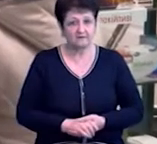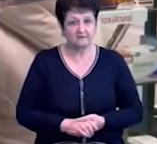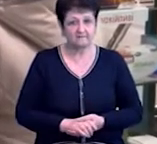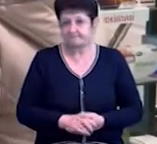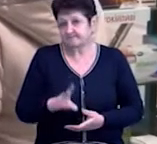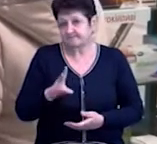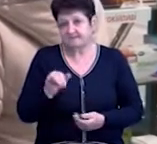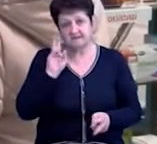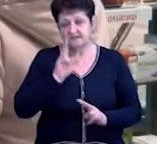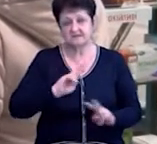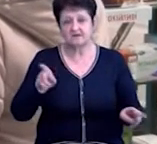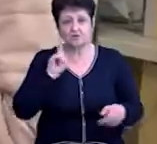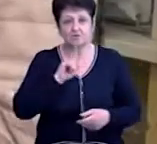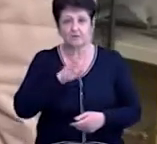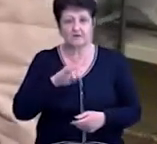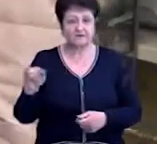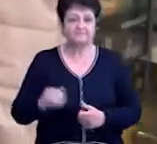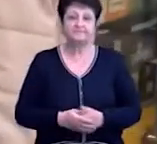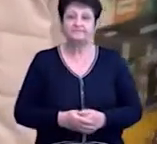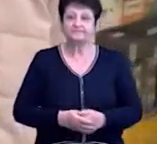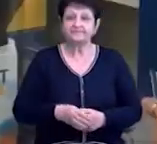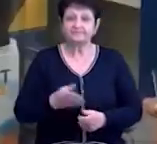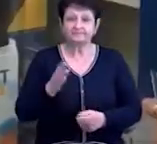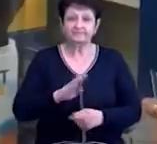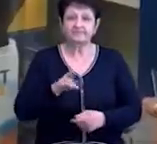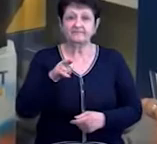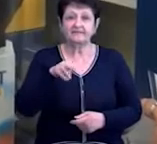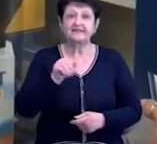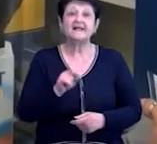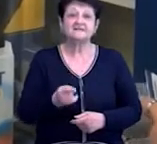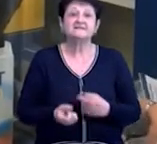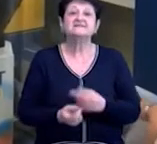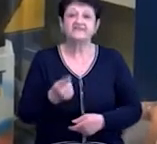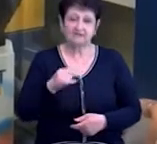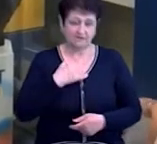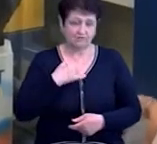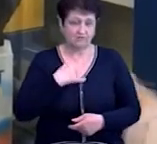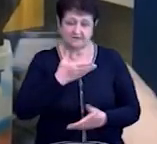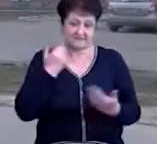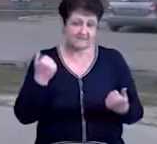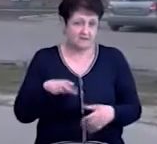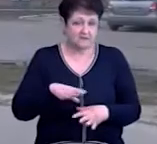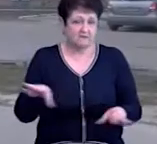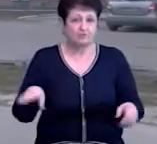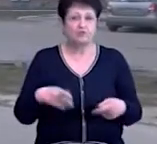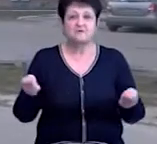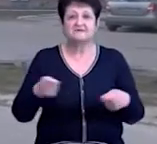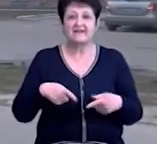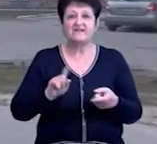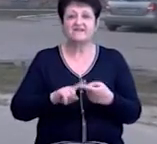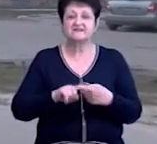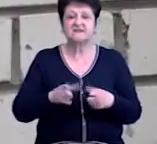Навіть не скажу вам точно. Покупи, ні. Чи є тести на коронавірус? Звідки вона у нас? Тестів нема, не було. Завідувачка